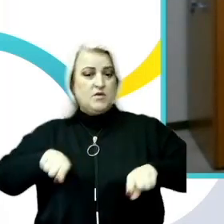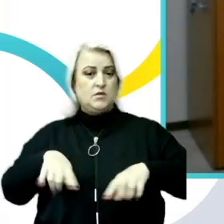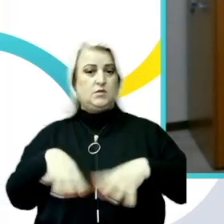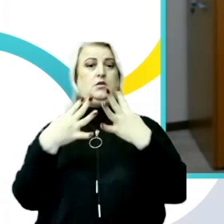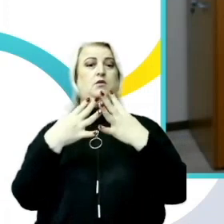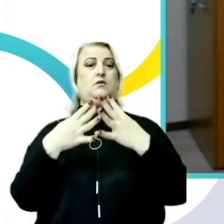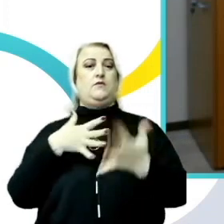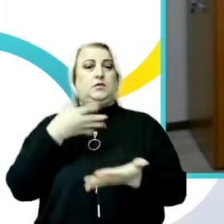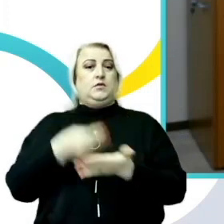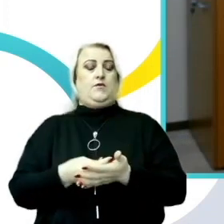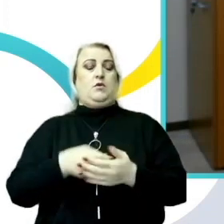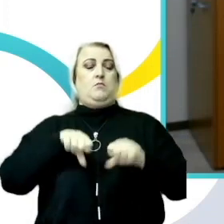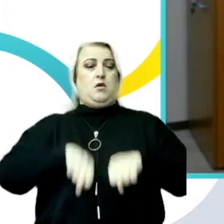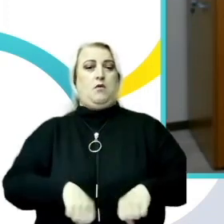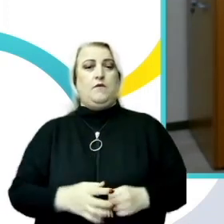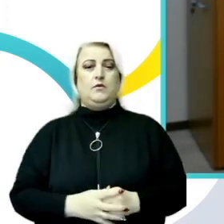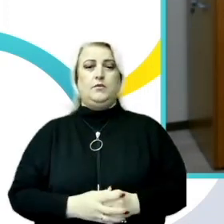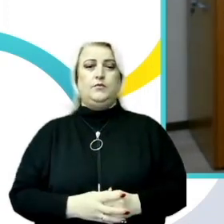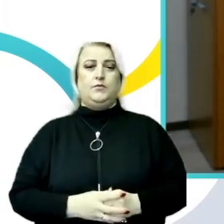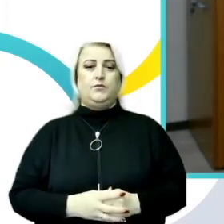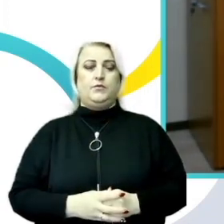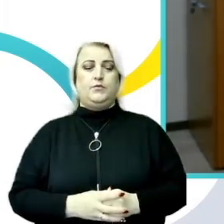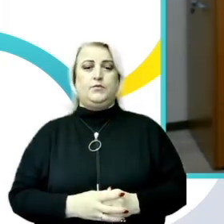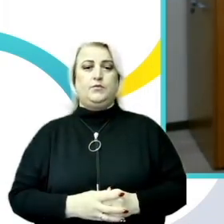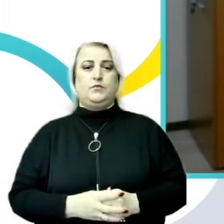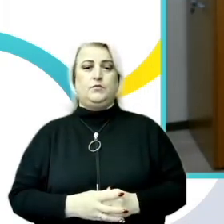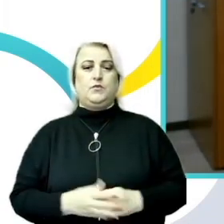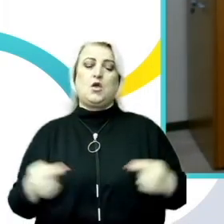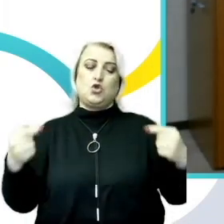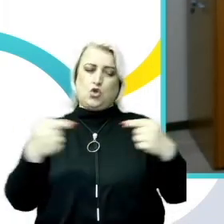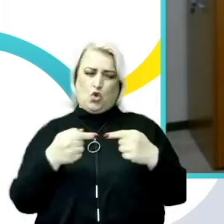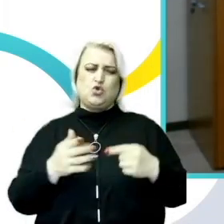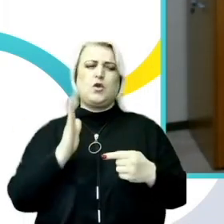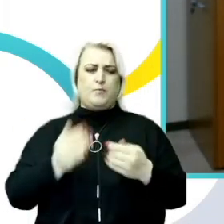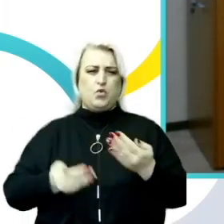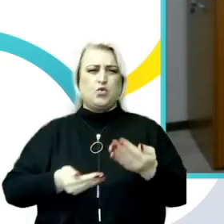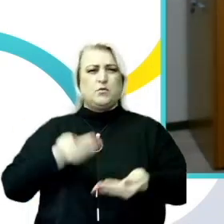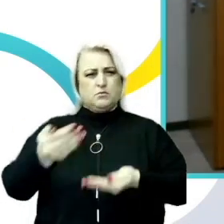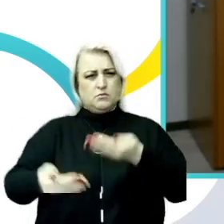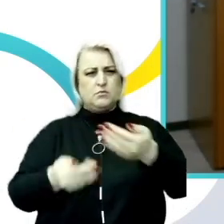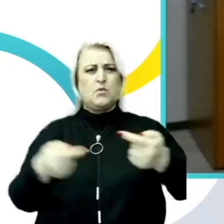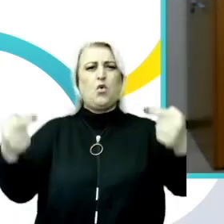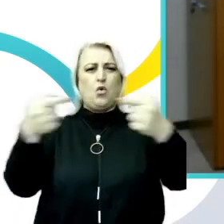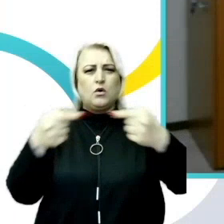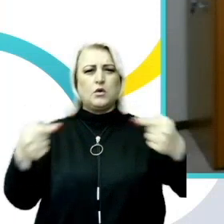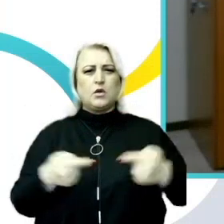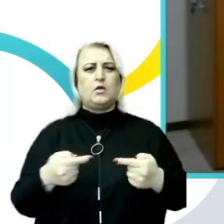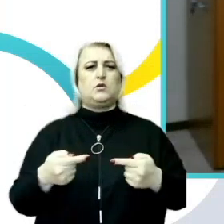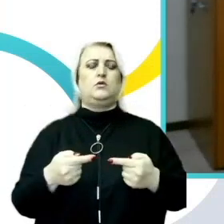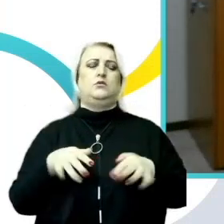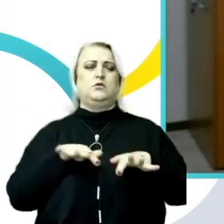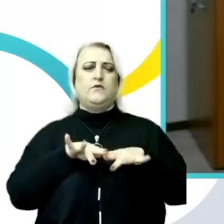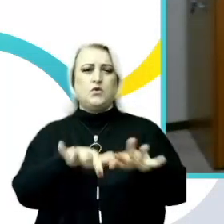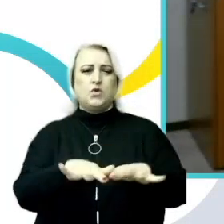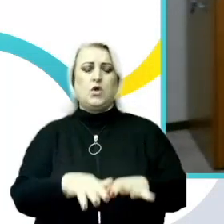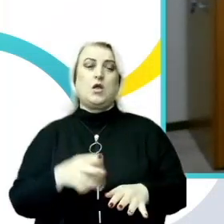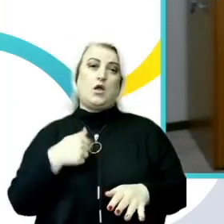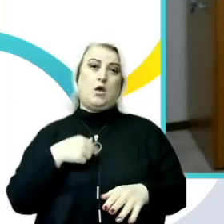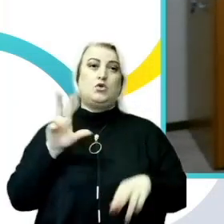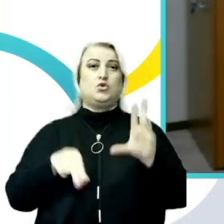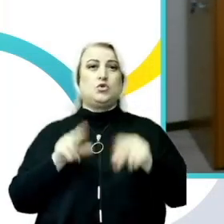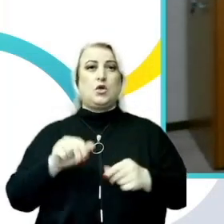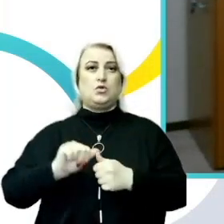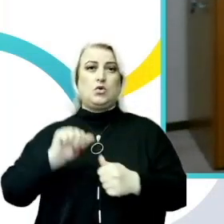trebui să bineficeze. Cu certitudine vom face pași concreți în acest sens și eu consider că, pe lângă